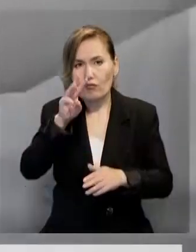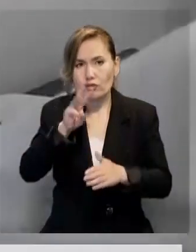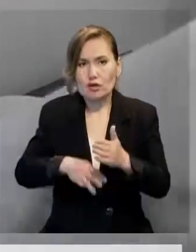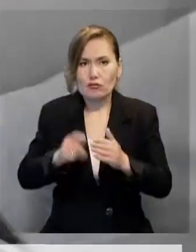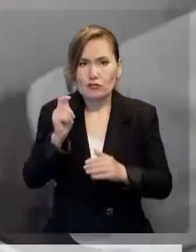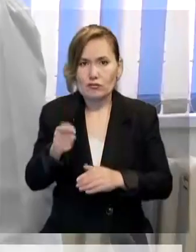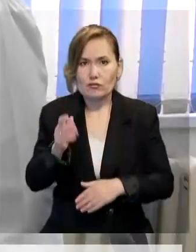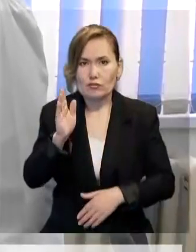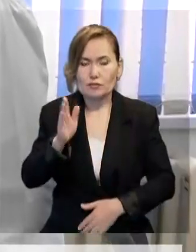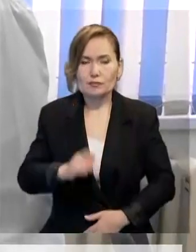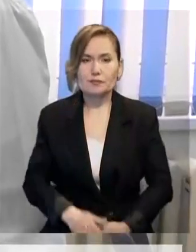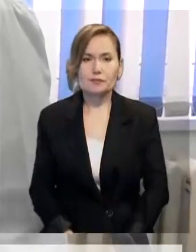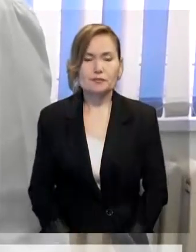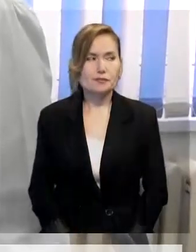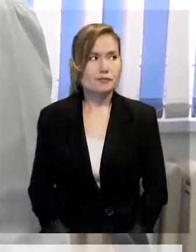өте мақы өндірілді.